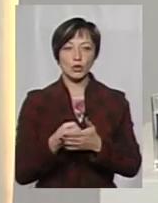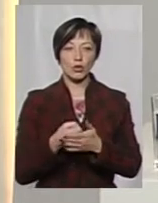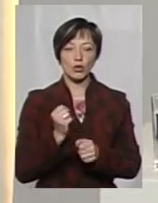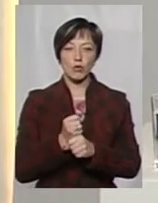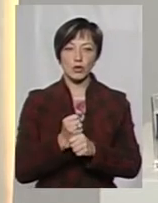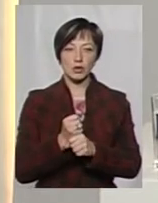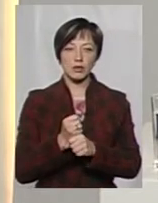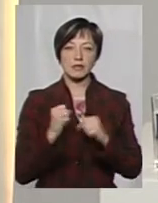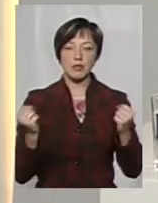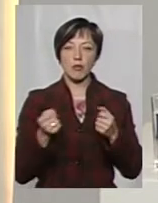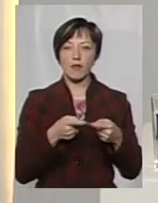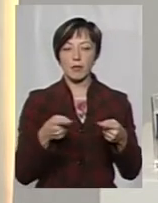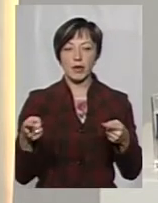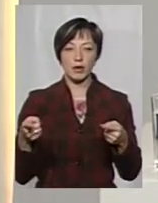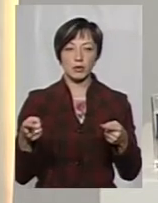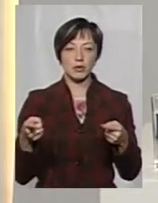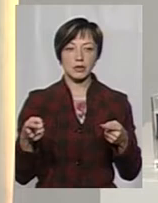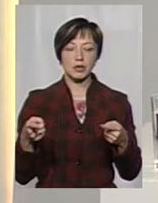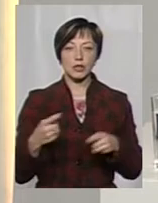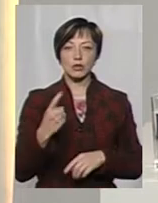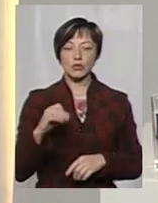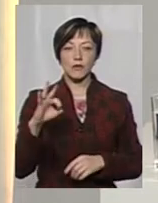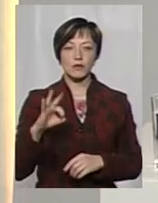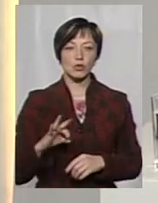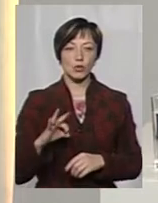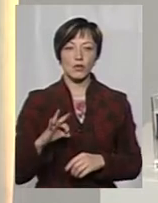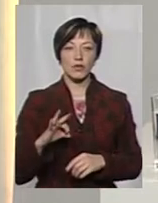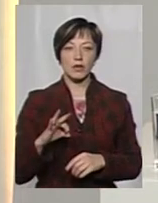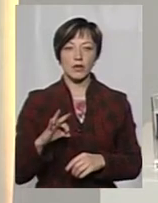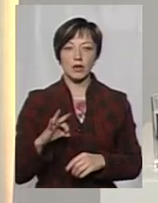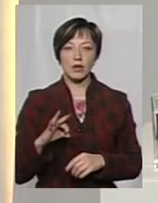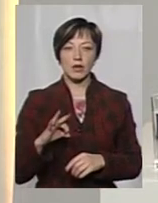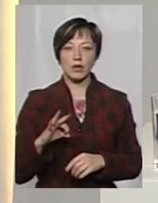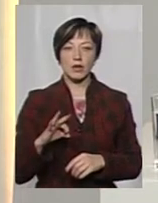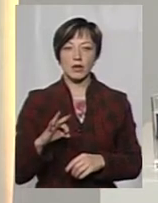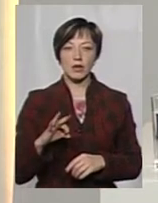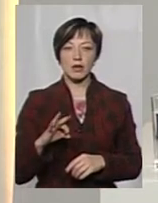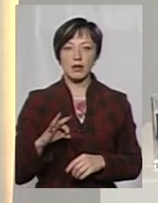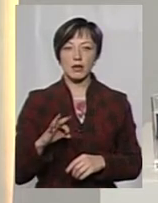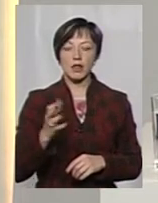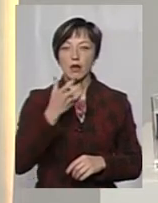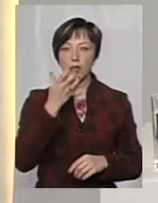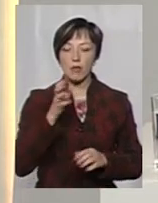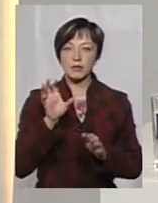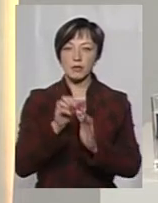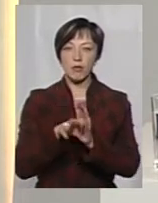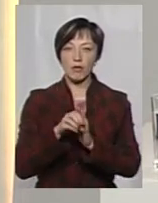роботи в зимовий період 100% теплоносієм забовнено 2285